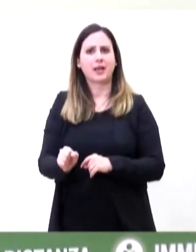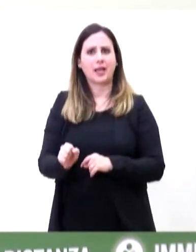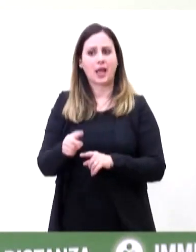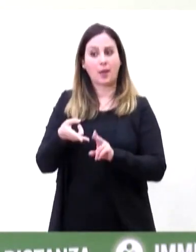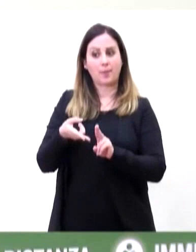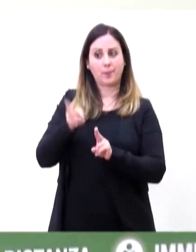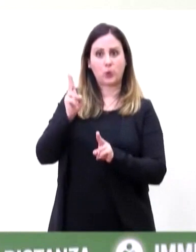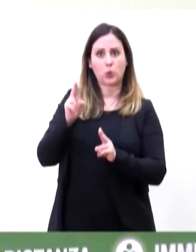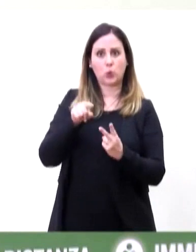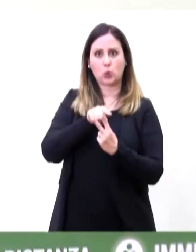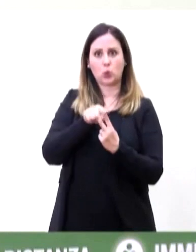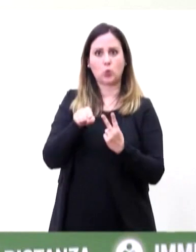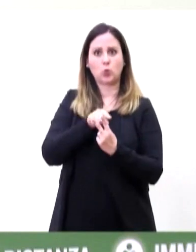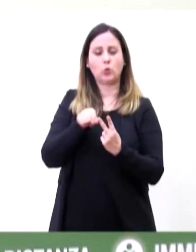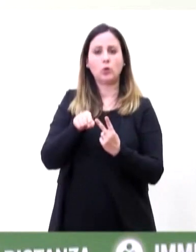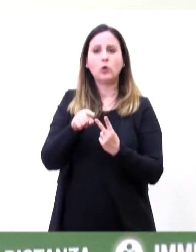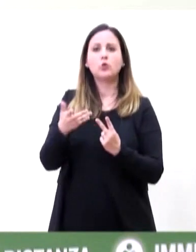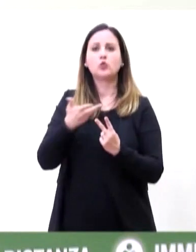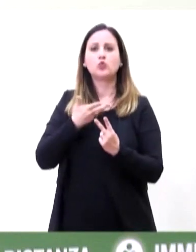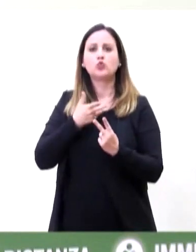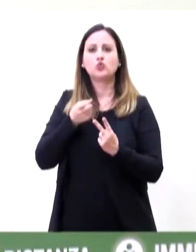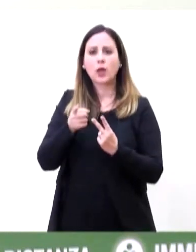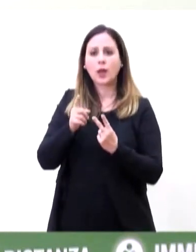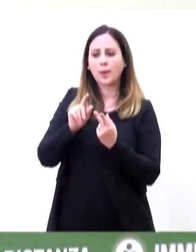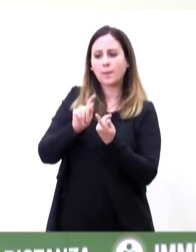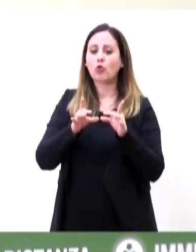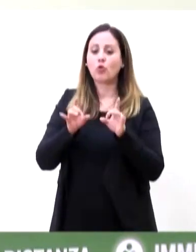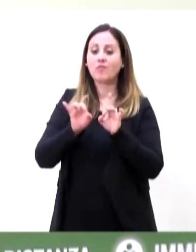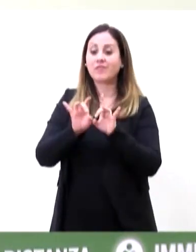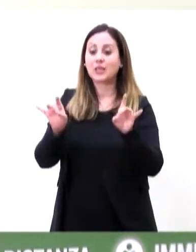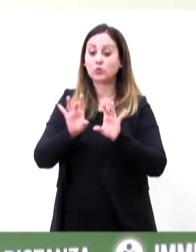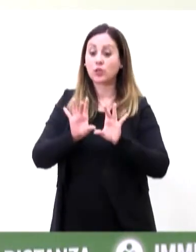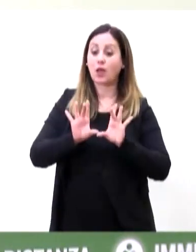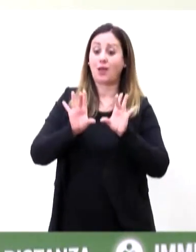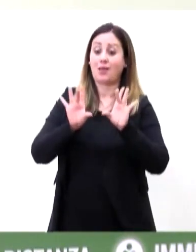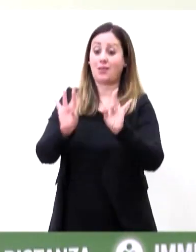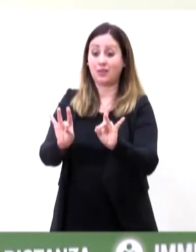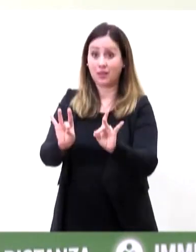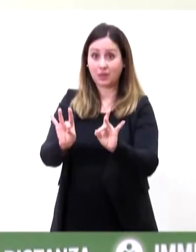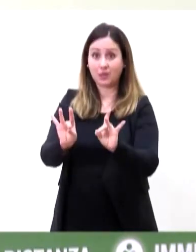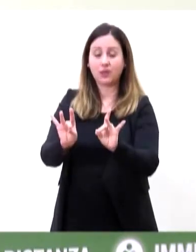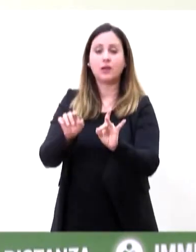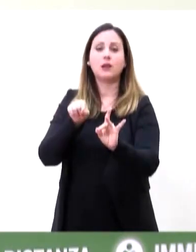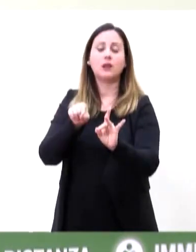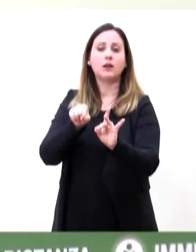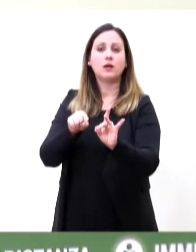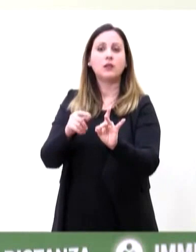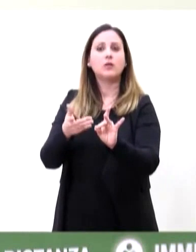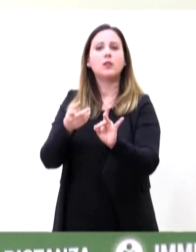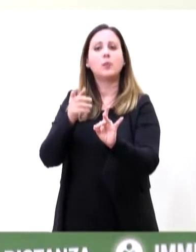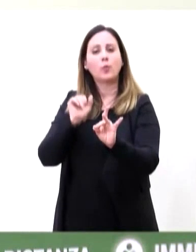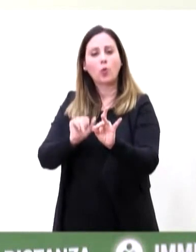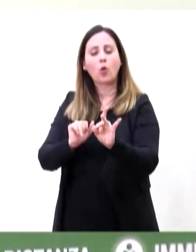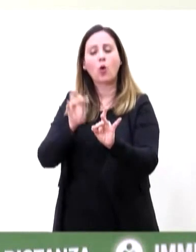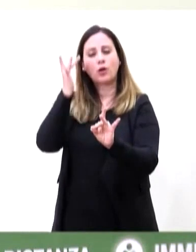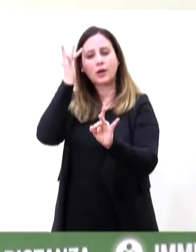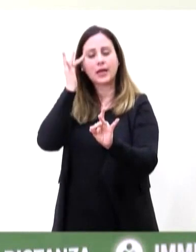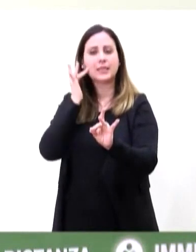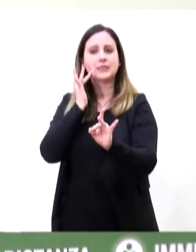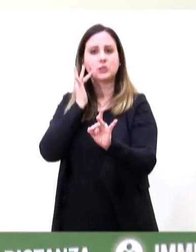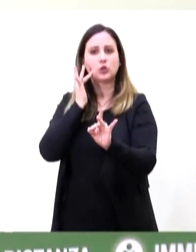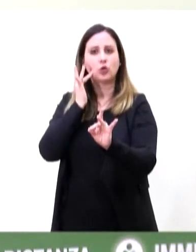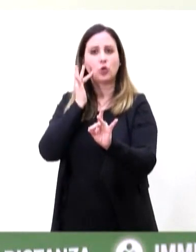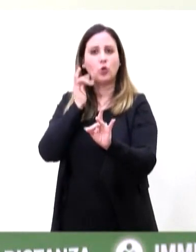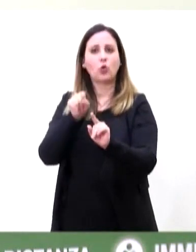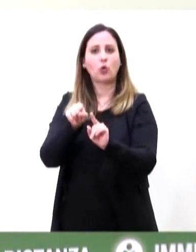hanno delle mutazioni in più rispetto a quella inglese e che possono ridurre parzialmente